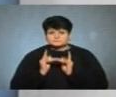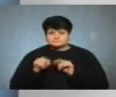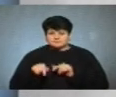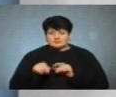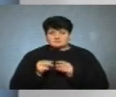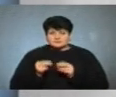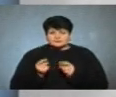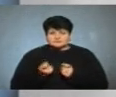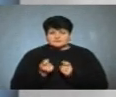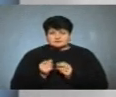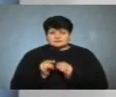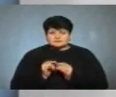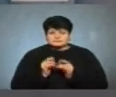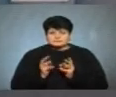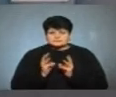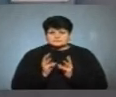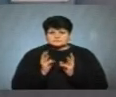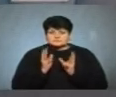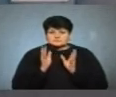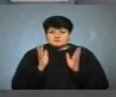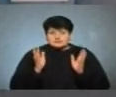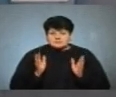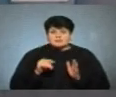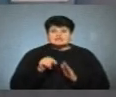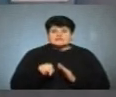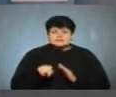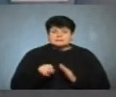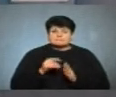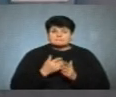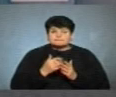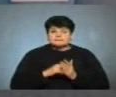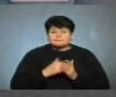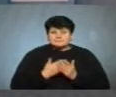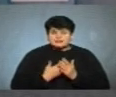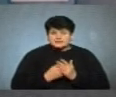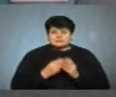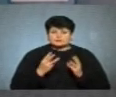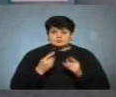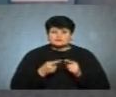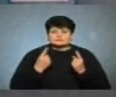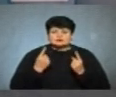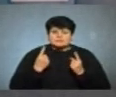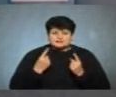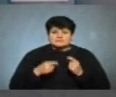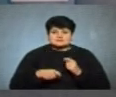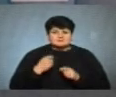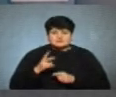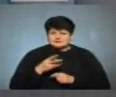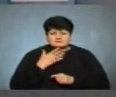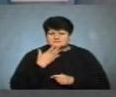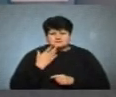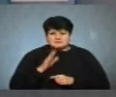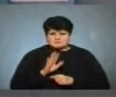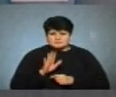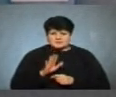починає тліти. І от такою характерною ознакою таких пожеж є те, що значних збитків матеріальних вони не завдають.